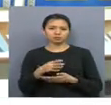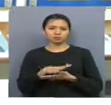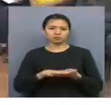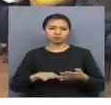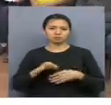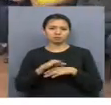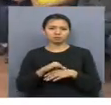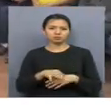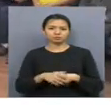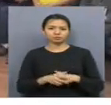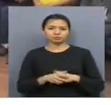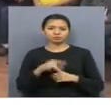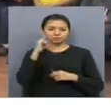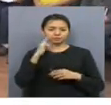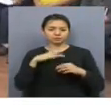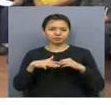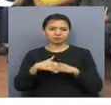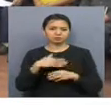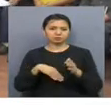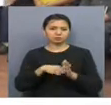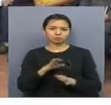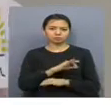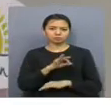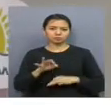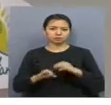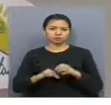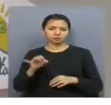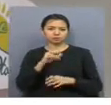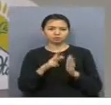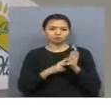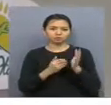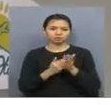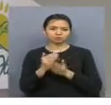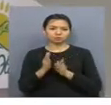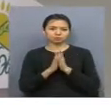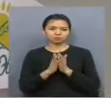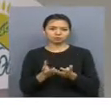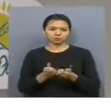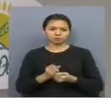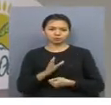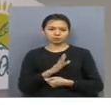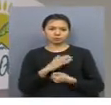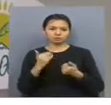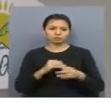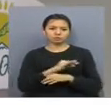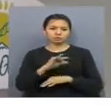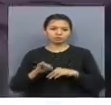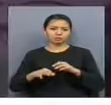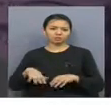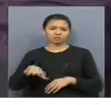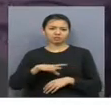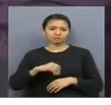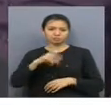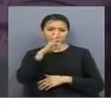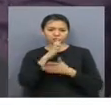жылғастыру. Қазастанның үздік әліметтік жоғалар байықау тарихында сегіздіге жуы өтінім қабылданған, аталымыз жоғалардың барлығы дерлік